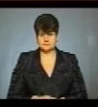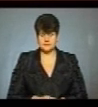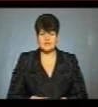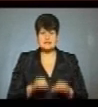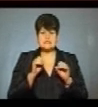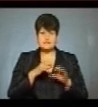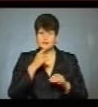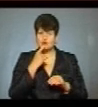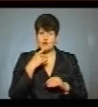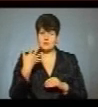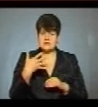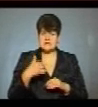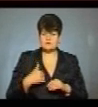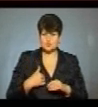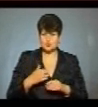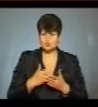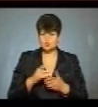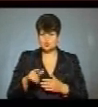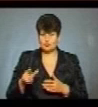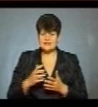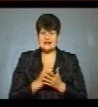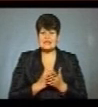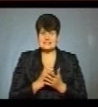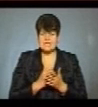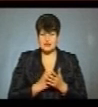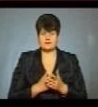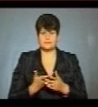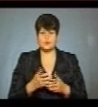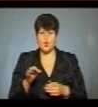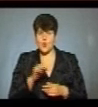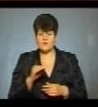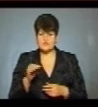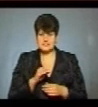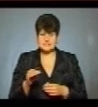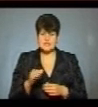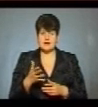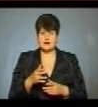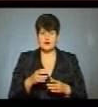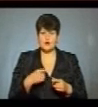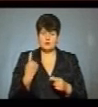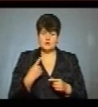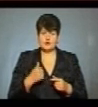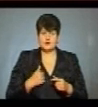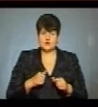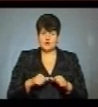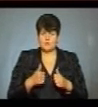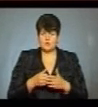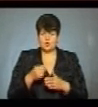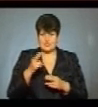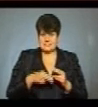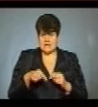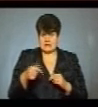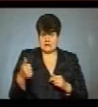Здаватимуть кров 50 військовослужбовців резерву, кадрові офіцери бригади територіальної оборони та обласного військомату до кінця